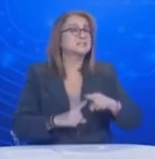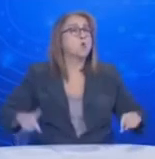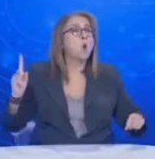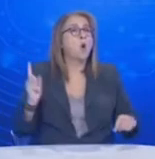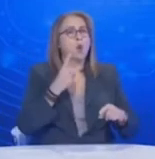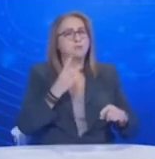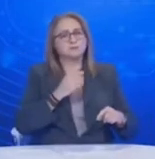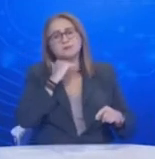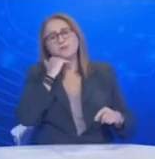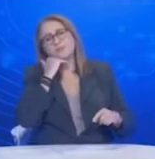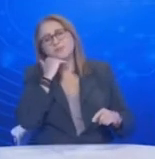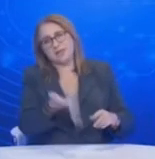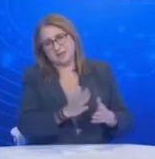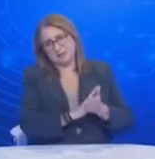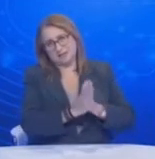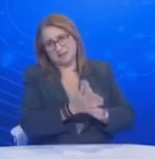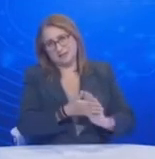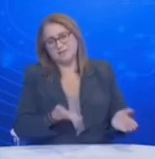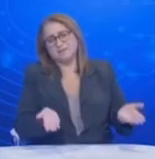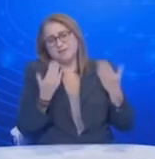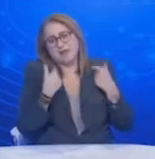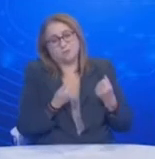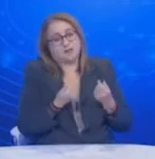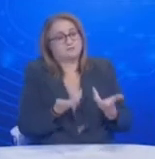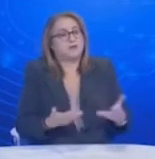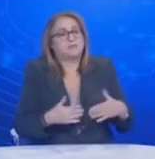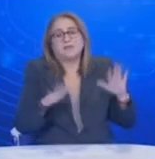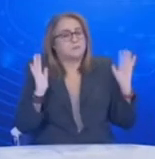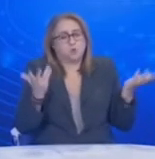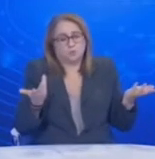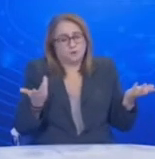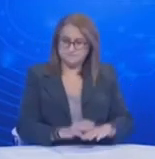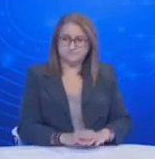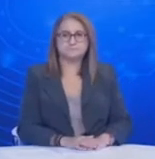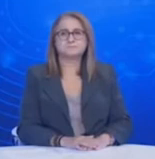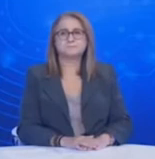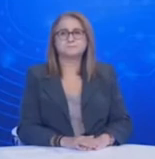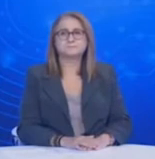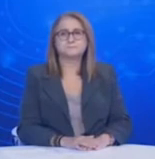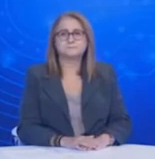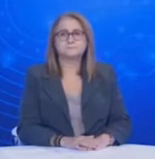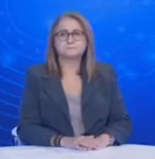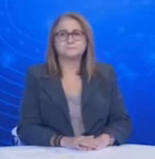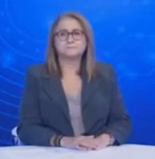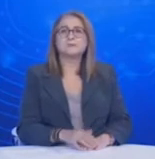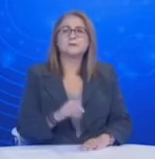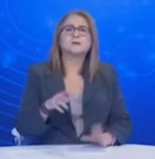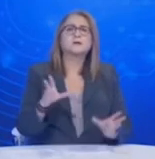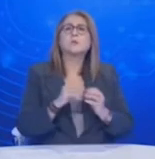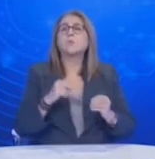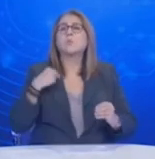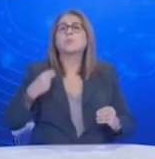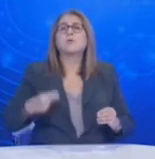Καλό είναι να γίνονται τεστ πολλά Όσο περισσότερα γίνονται, τόσο περισσότερους θα βρίσκουμε αυτό ενδεδομένο Σε ό,τι αφορά το δημόσιο επιτρέψτε μου να πω